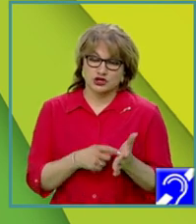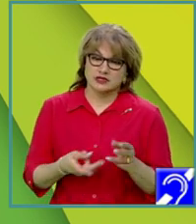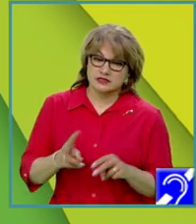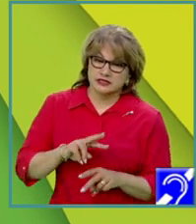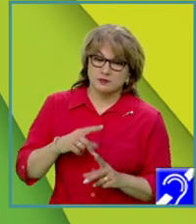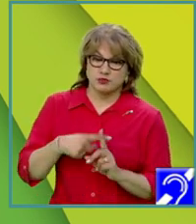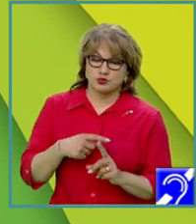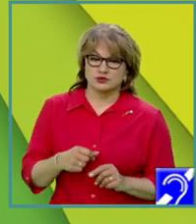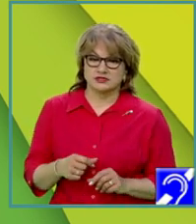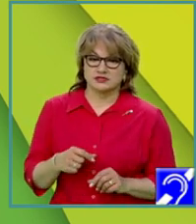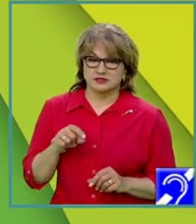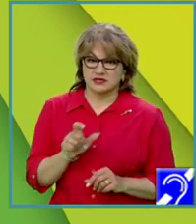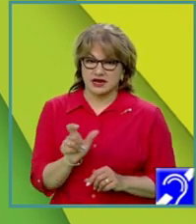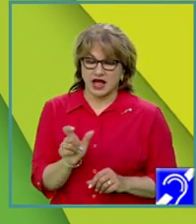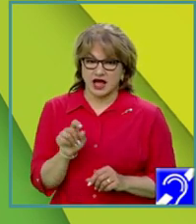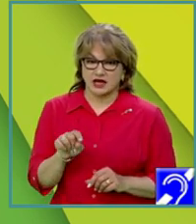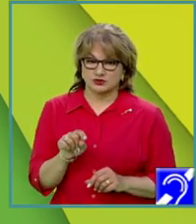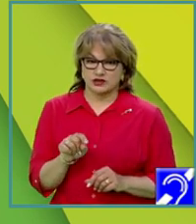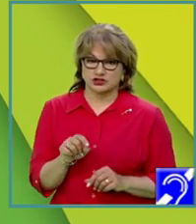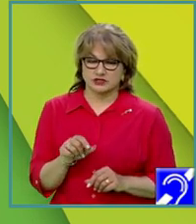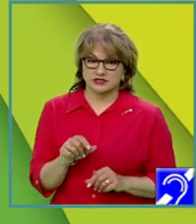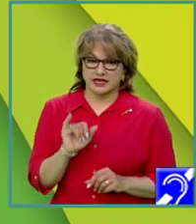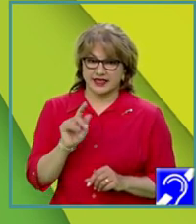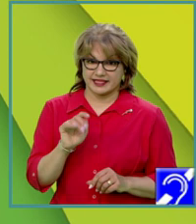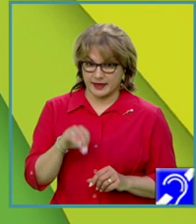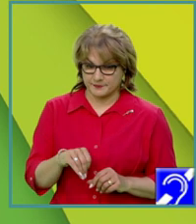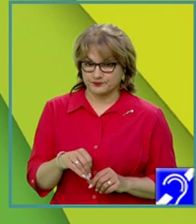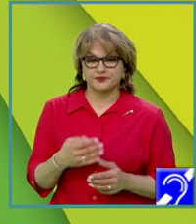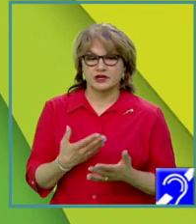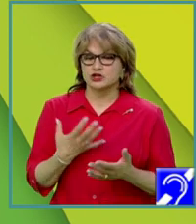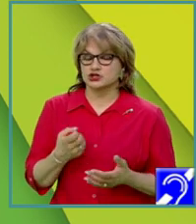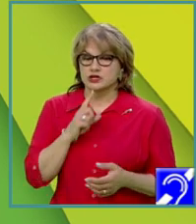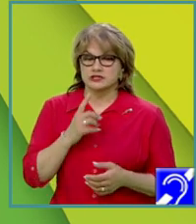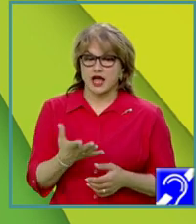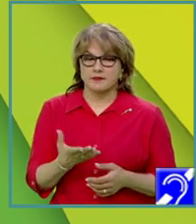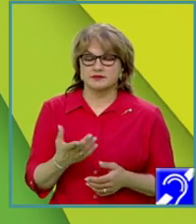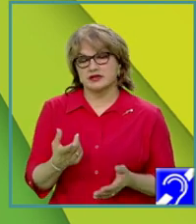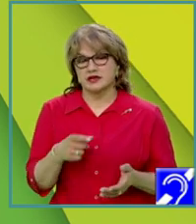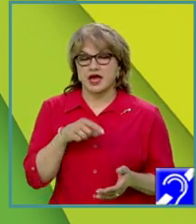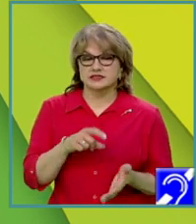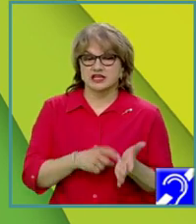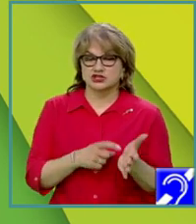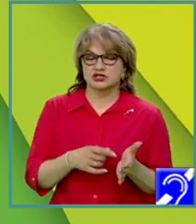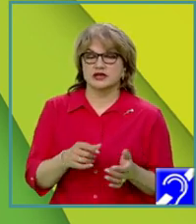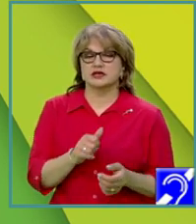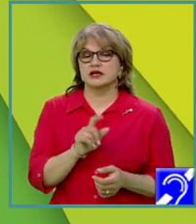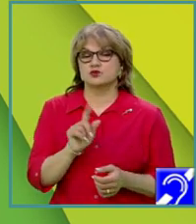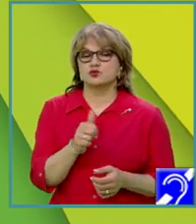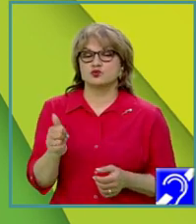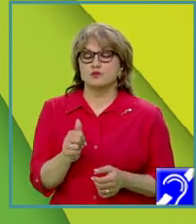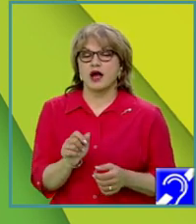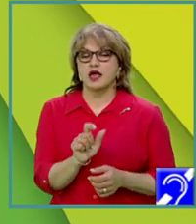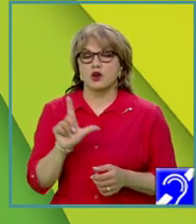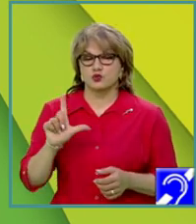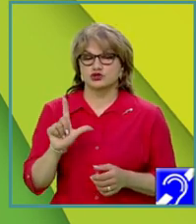acestui item, în sensul că ni se cere nu doar lungimea unei secvențe, ci